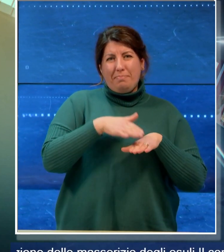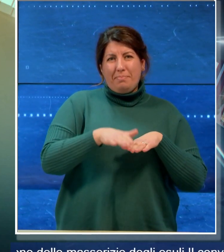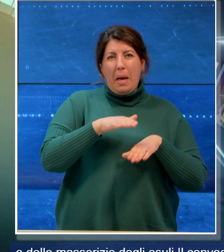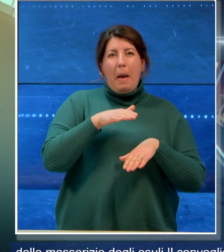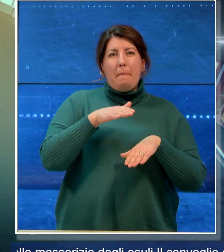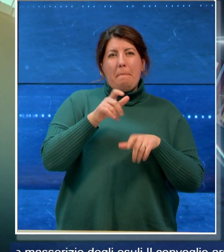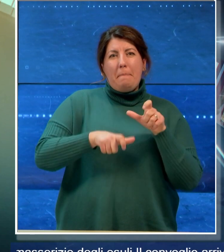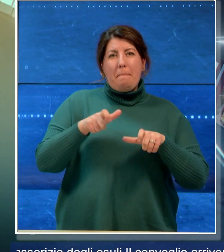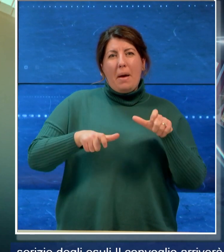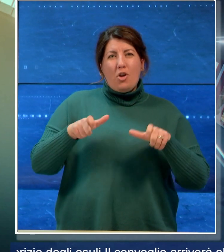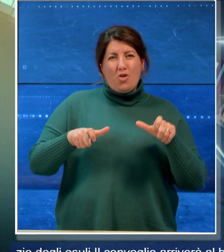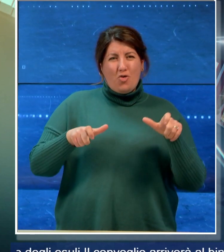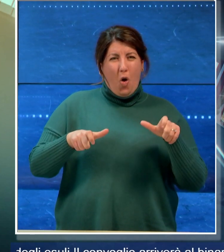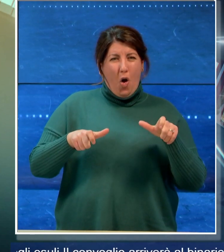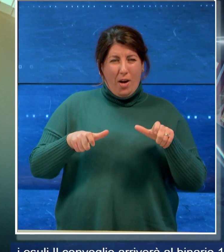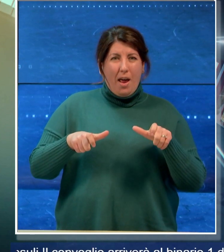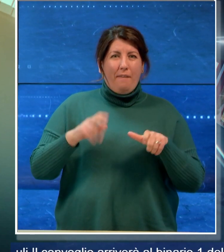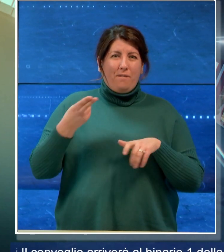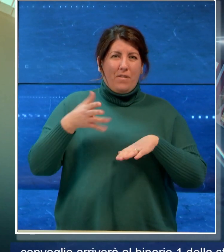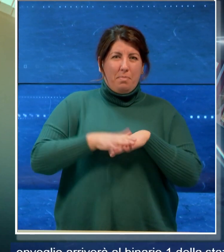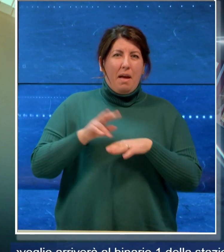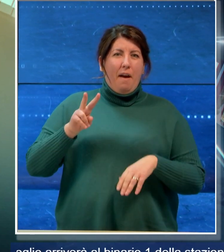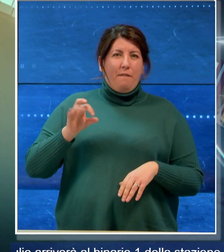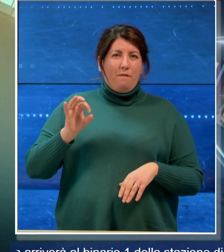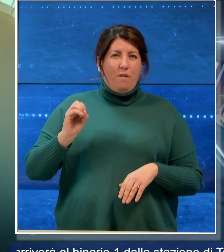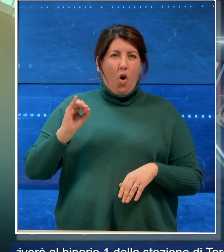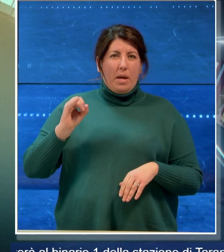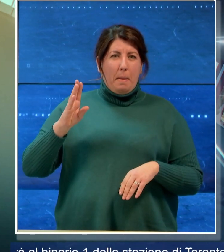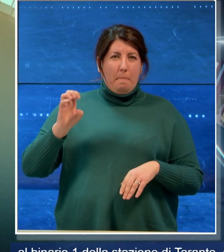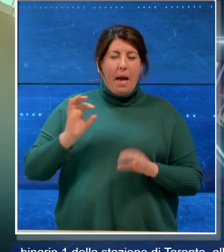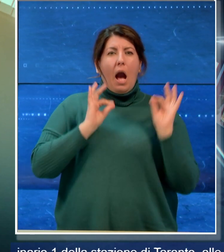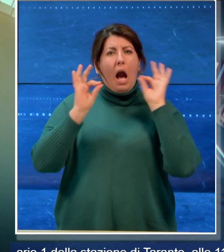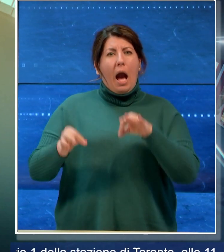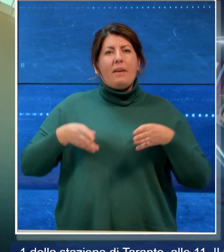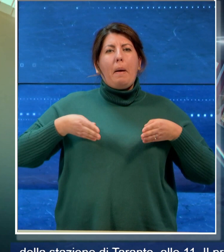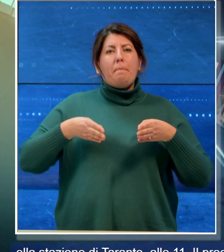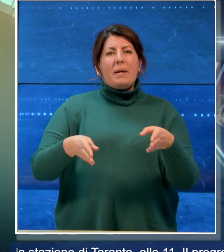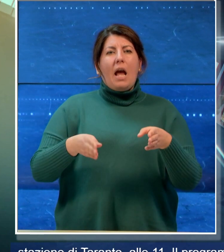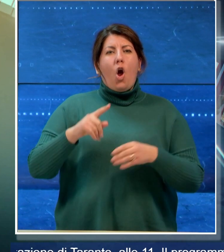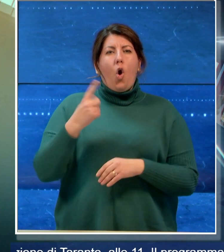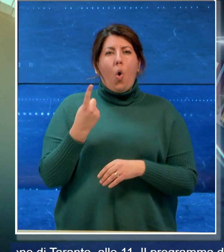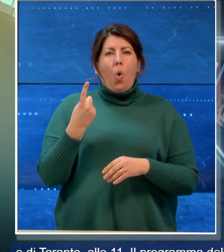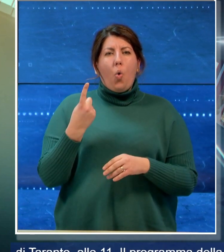convoglio arriverà al binario 1 della stazione di Taranto alle 11